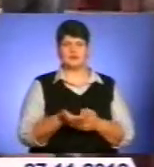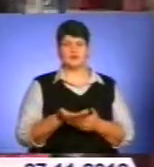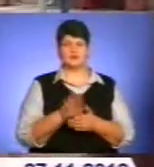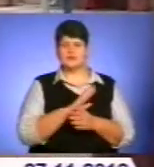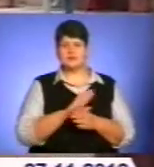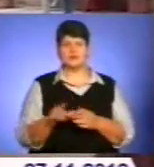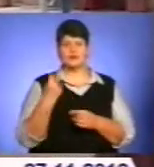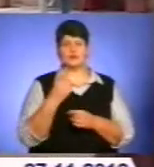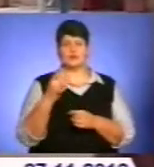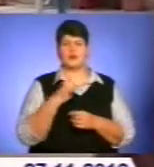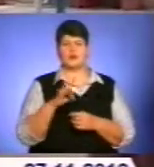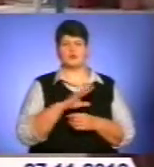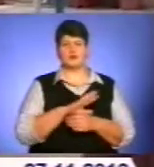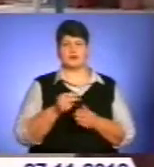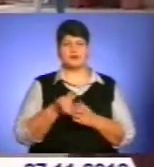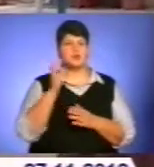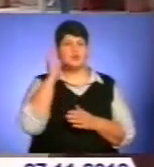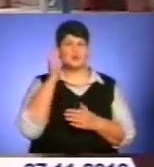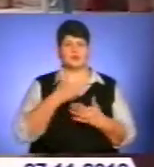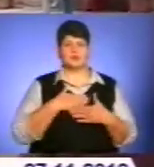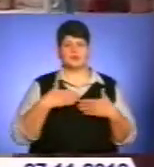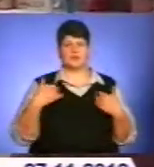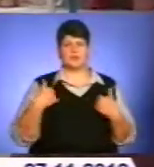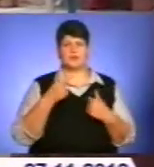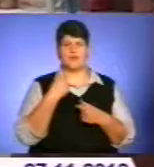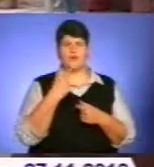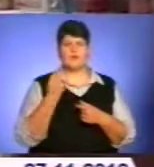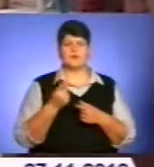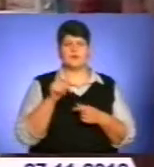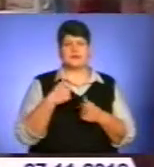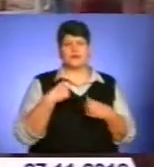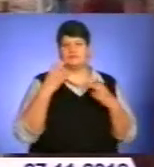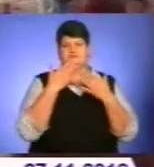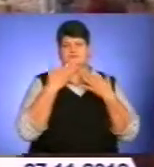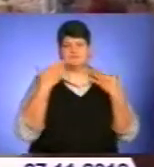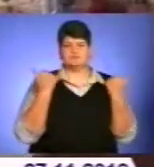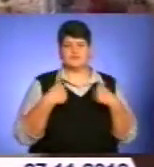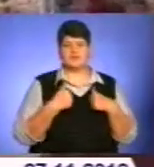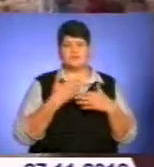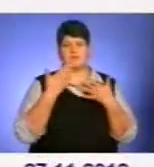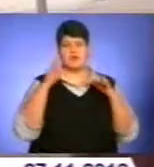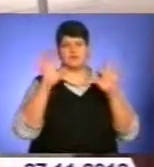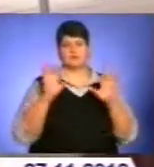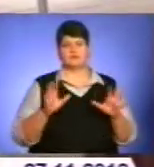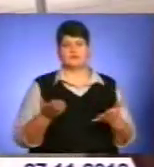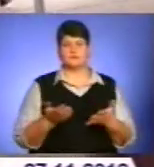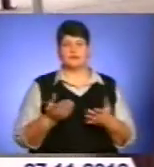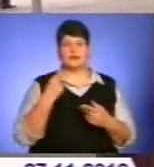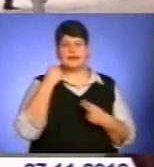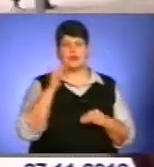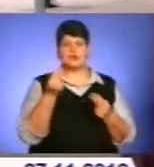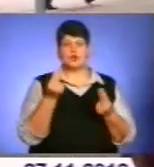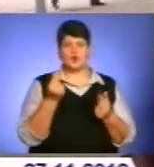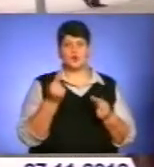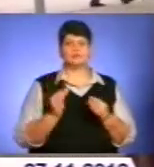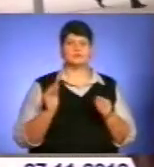Ні, ні разу ніхто, а навіть слухати не хоче. Каже, ми такого немає, у нас такого немає закону. Краше б які гроші